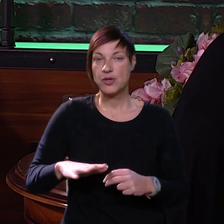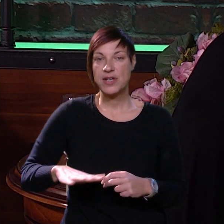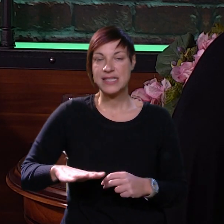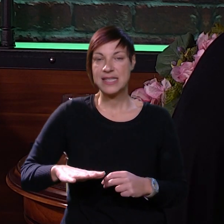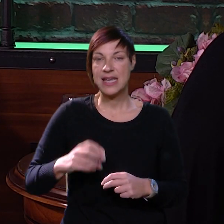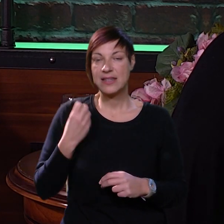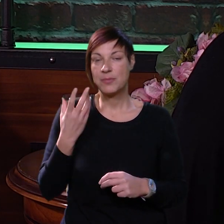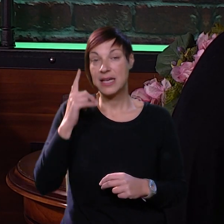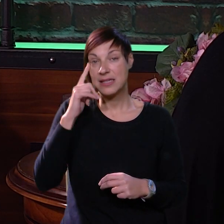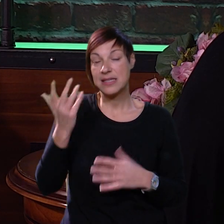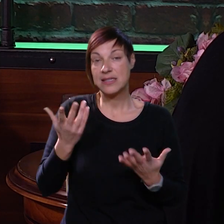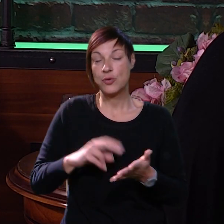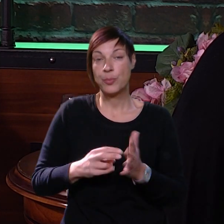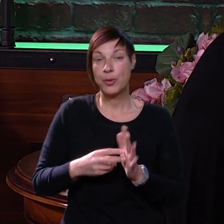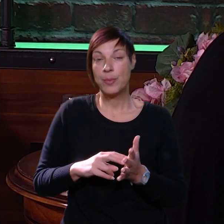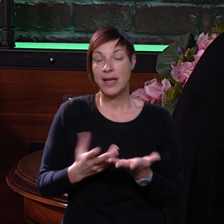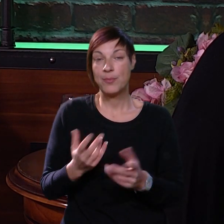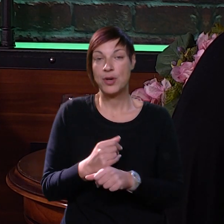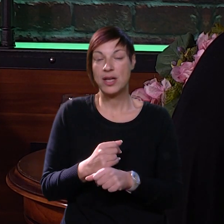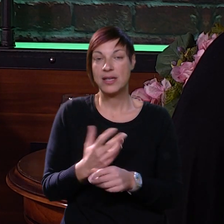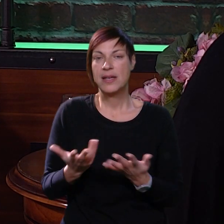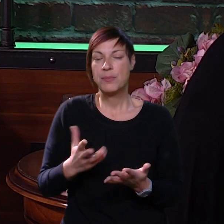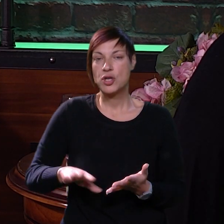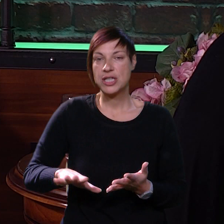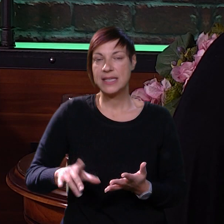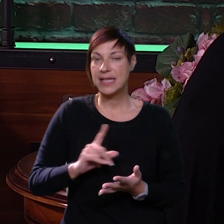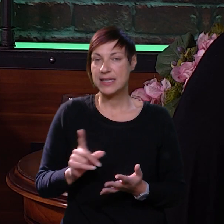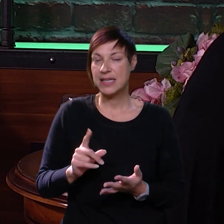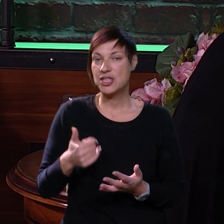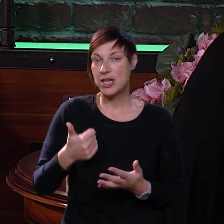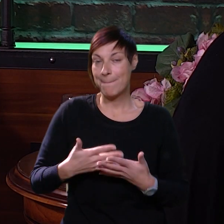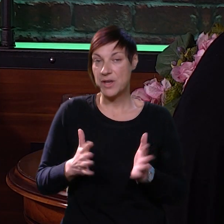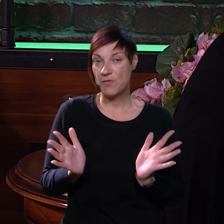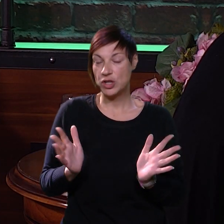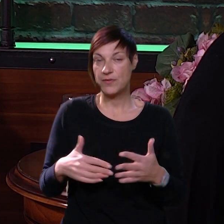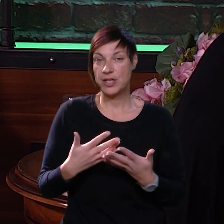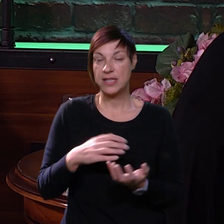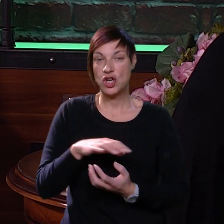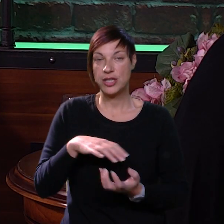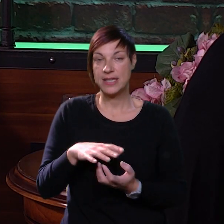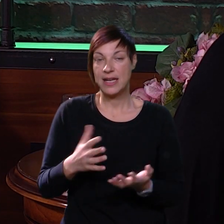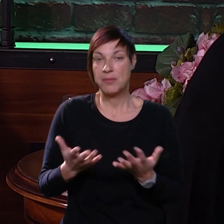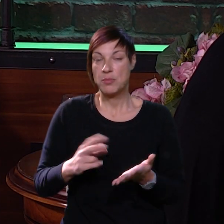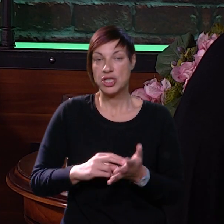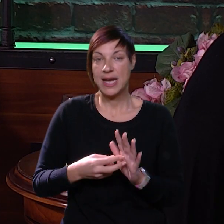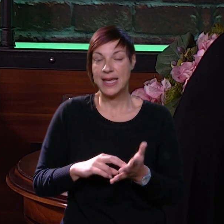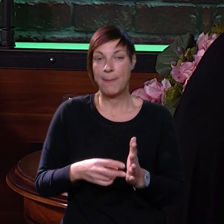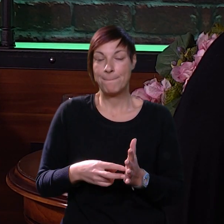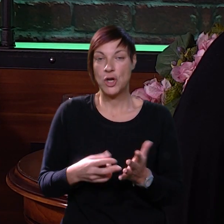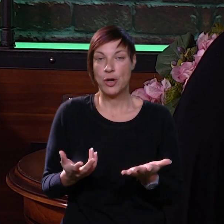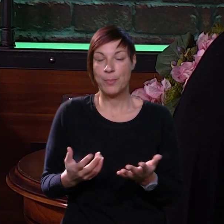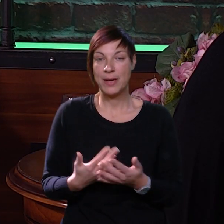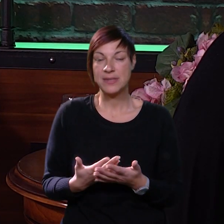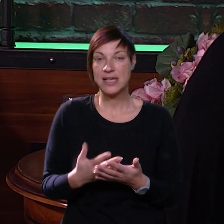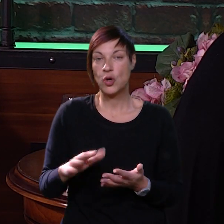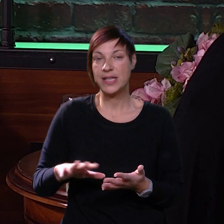sa djetetom, kada saznaju u kojem se problemu radi. Možda se djeten nekad neće na prvu otvoriti roditeljima, možda je neki problem